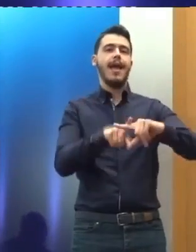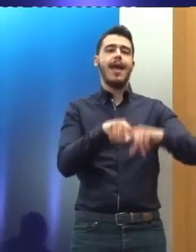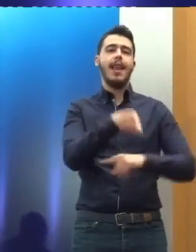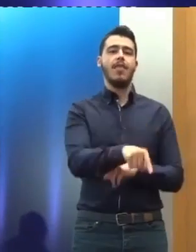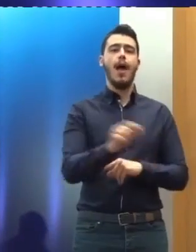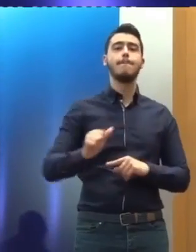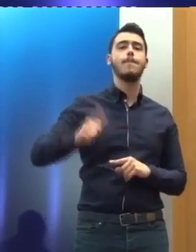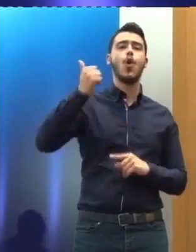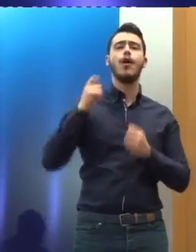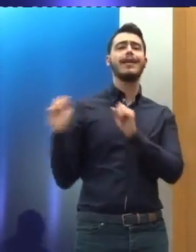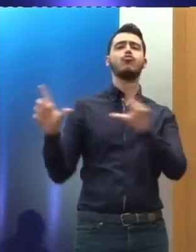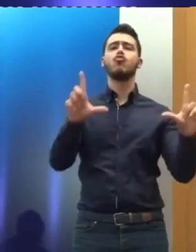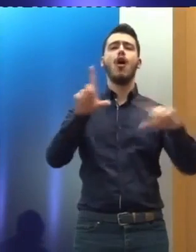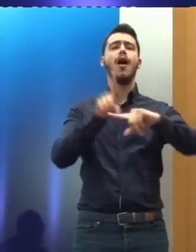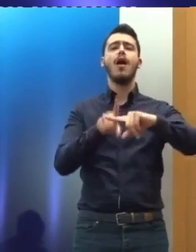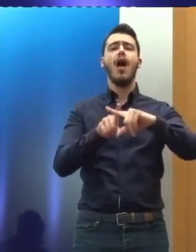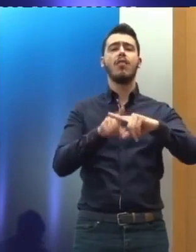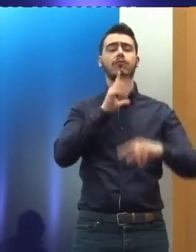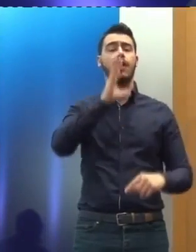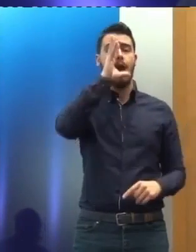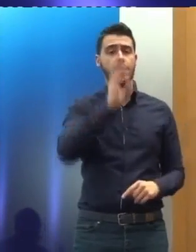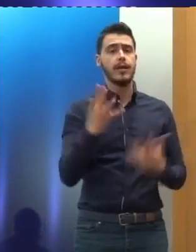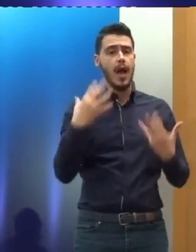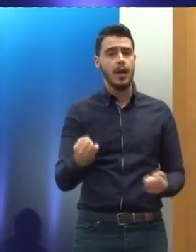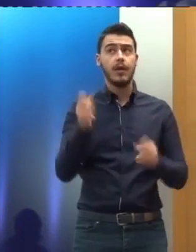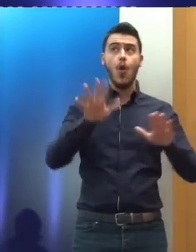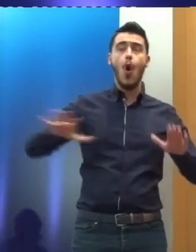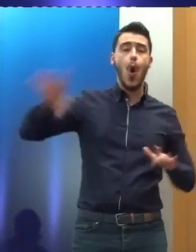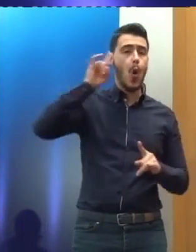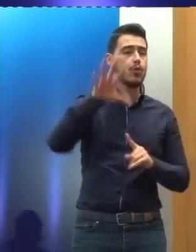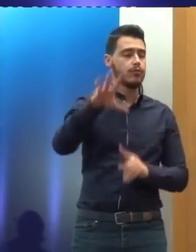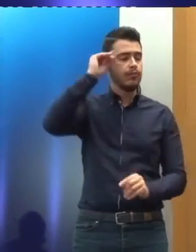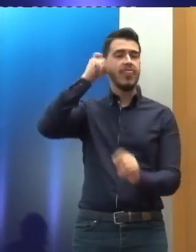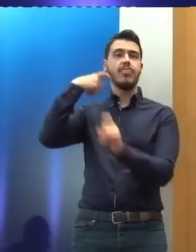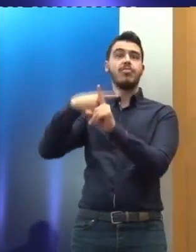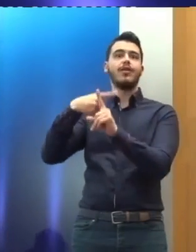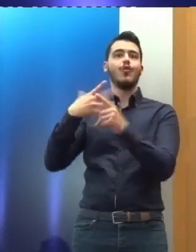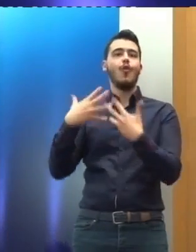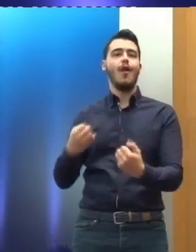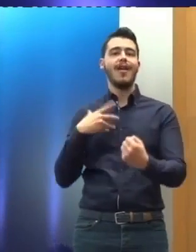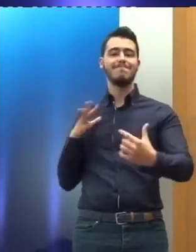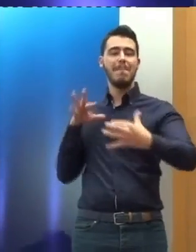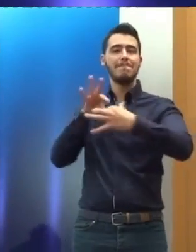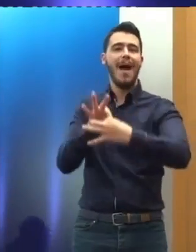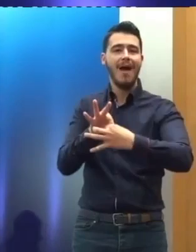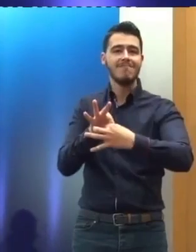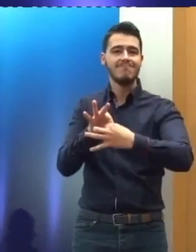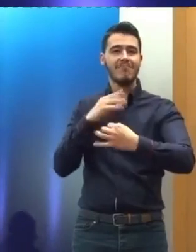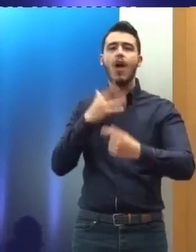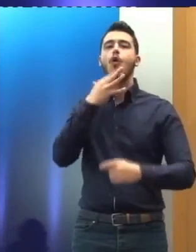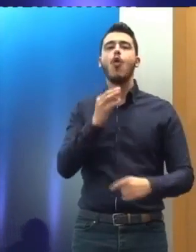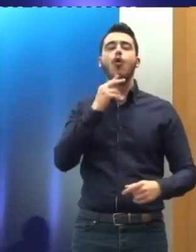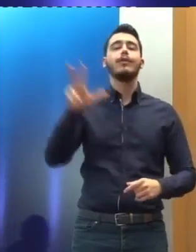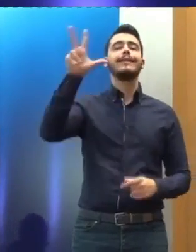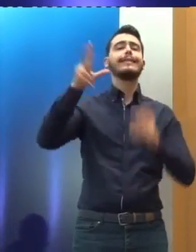την Ελλάδα ήταν πραγματικά πάρα πολύ θετική. Υπήρχε μια θετική προδιάθεση και στο πλαίσιο της Συμβουλίας Ανθρωπίνων Δικαιωμάτων που είναι